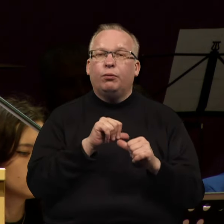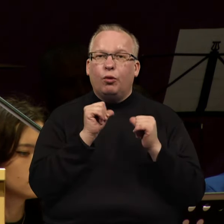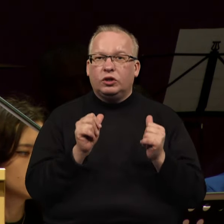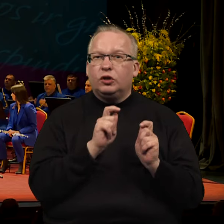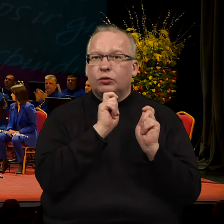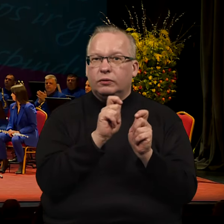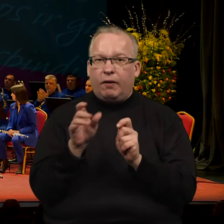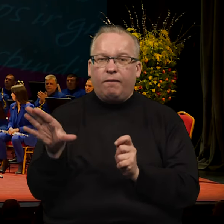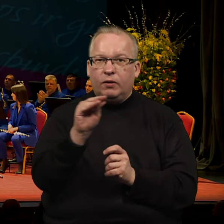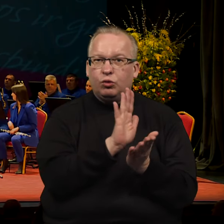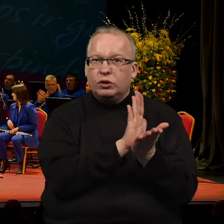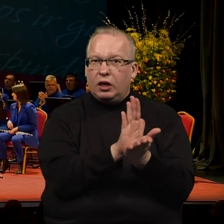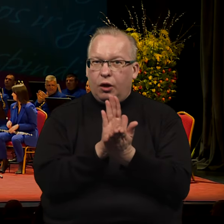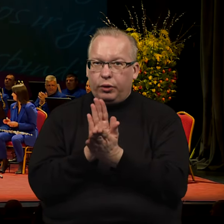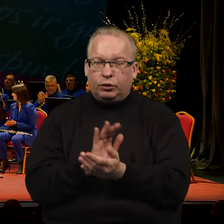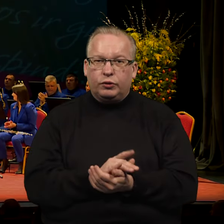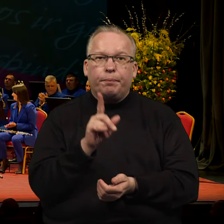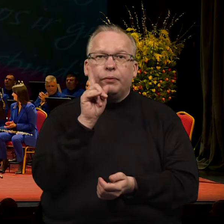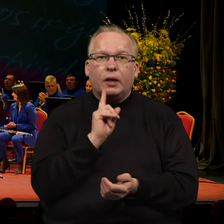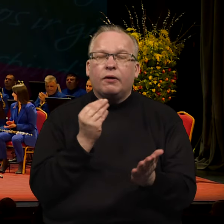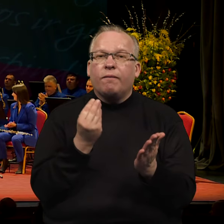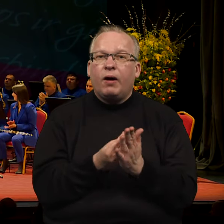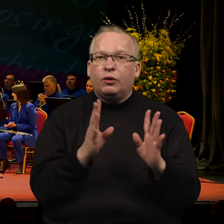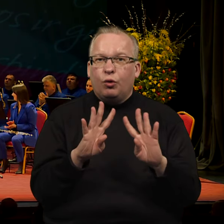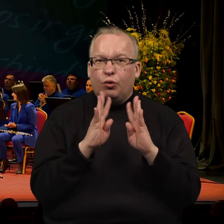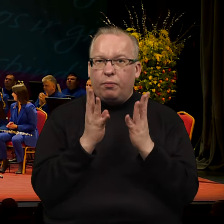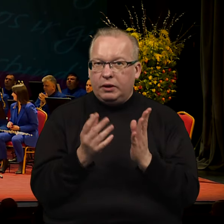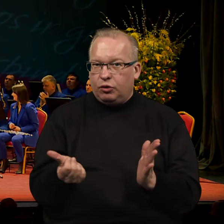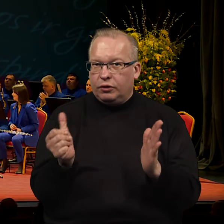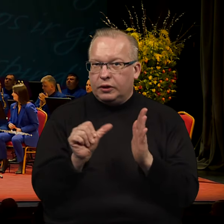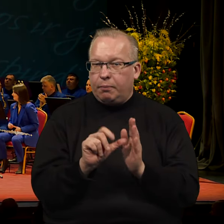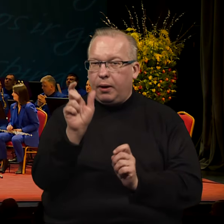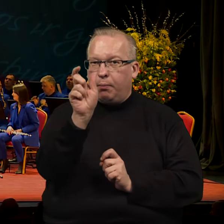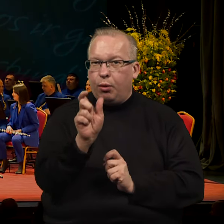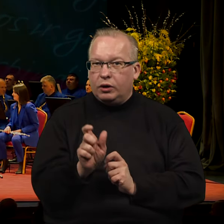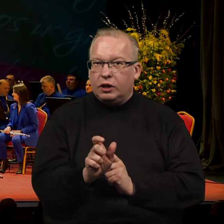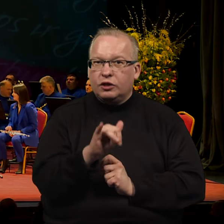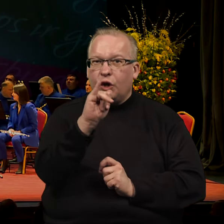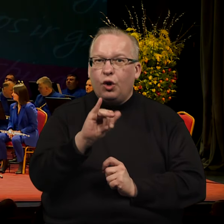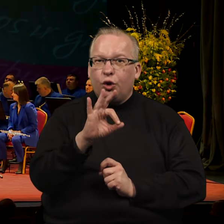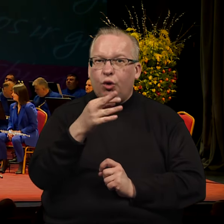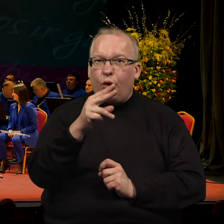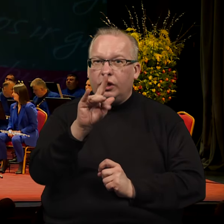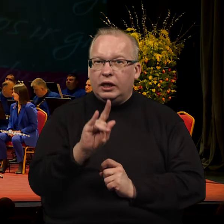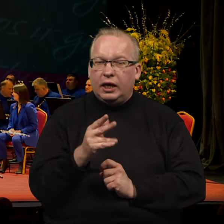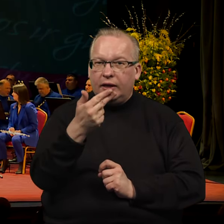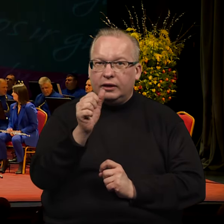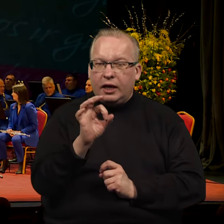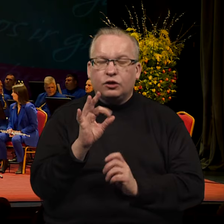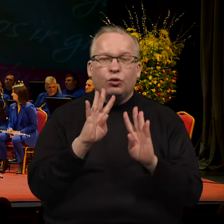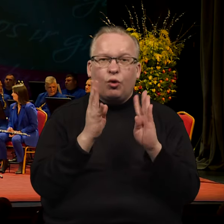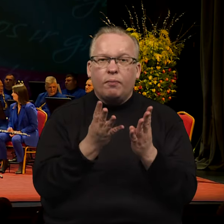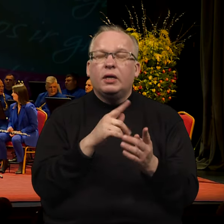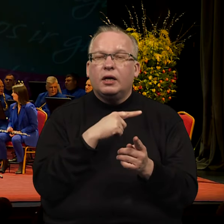laurėtus. Kandidatų vertinimo komisijos atstovas poetas Antanas Jonynas sako, kad komisija kasmet